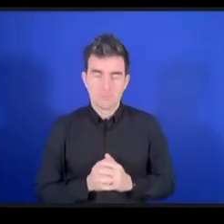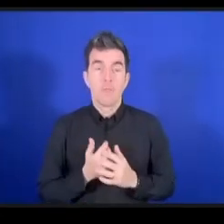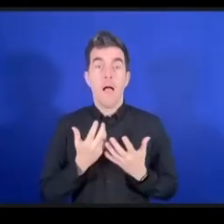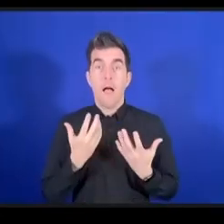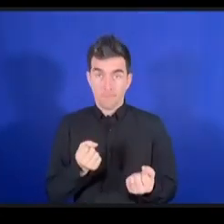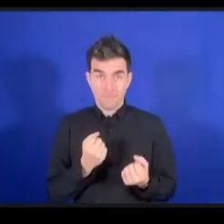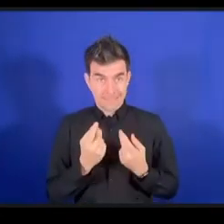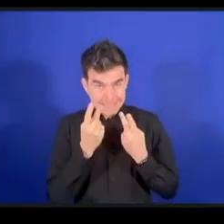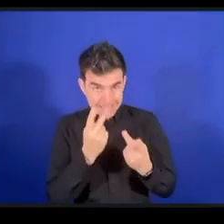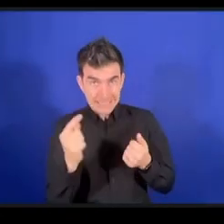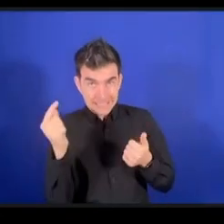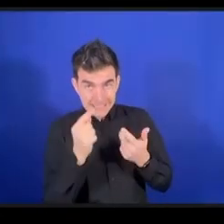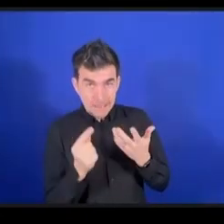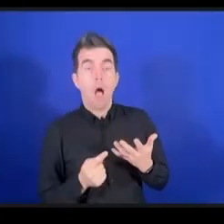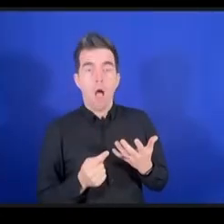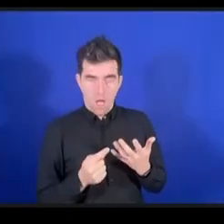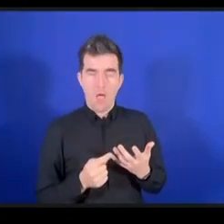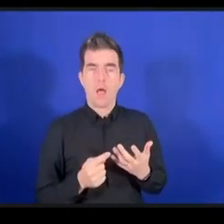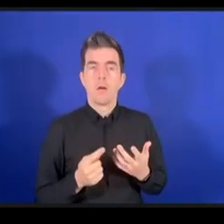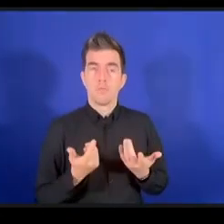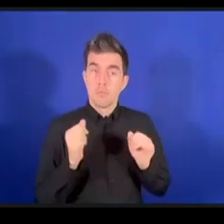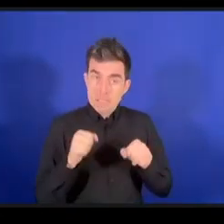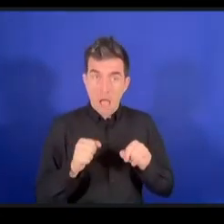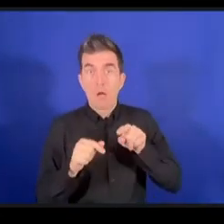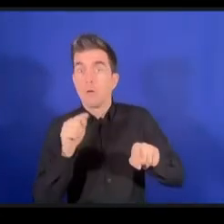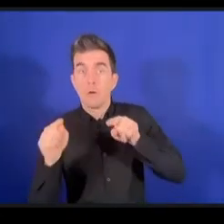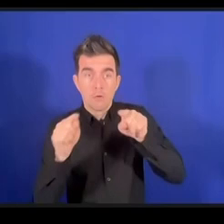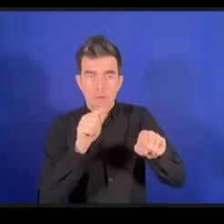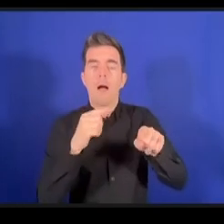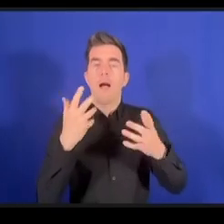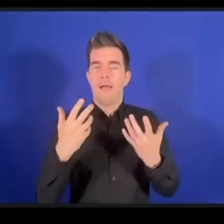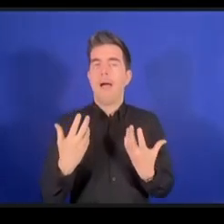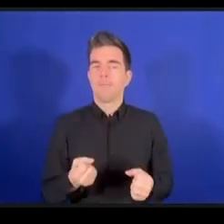المنطبطة بها وعندنا أيضا